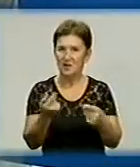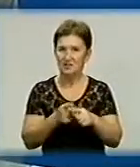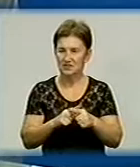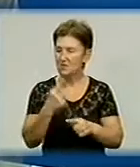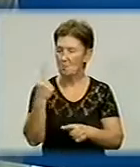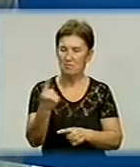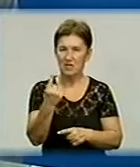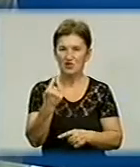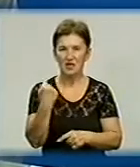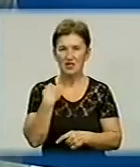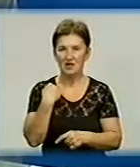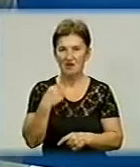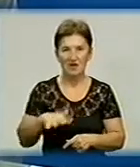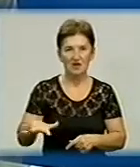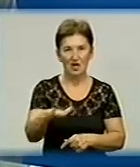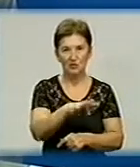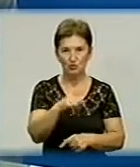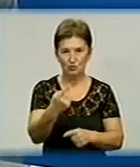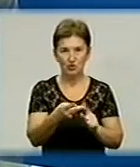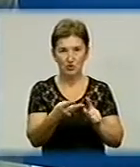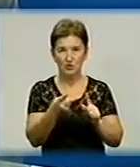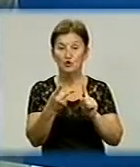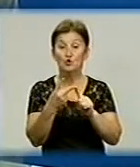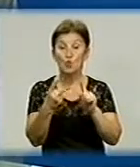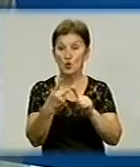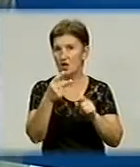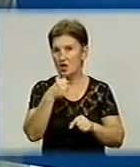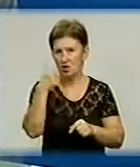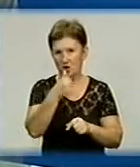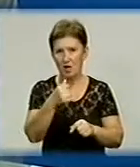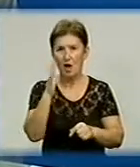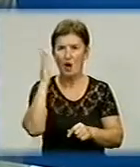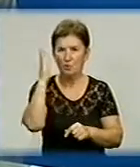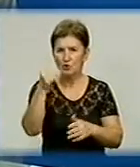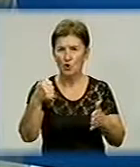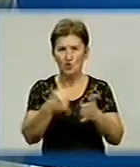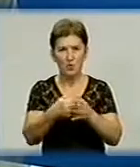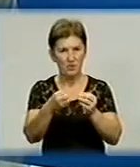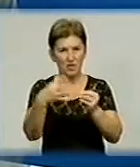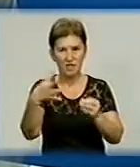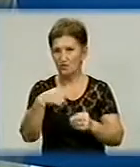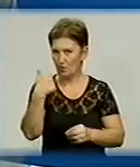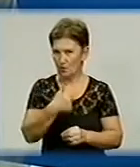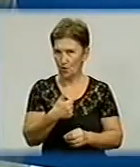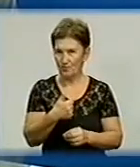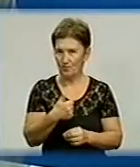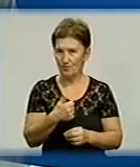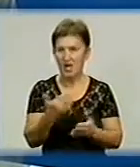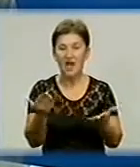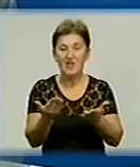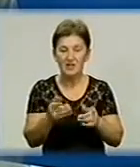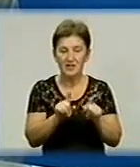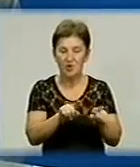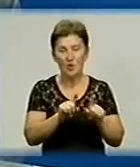проєкт на території Кіровоградщини, але він триває вже другий рік і буде тривати до 2015 року. А які його особливості?